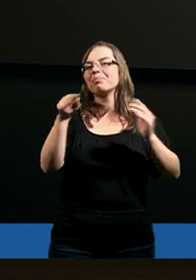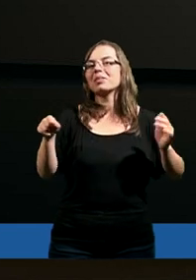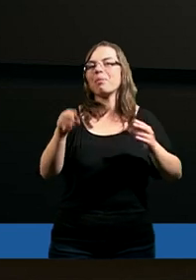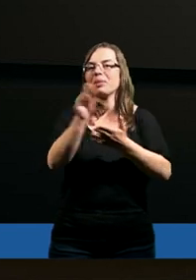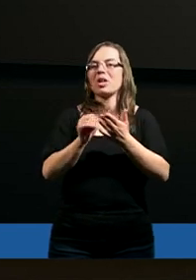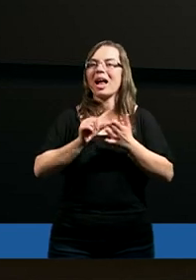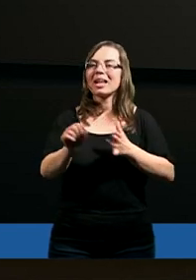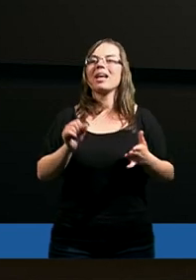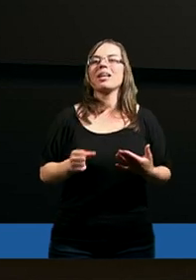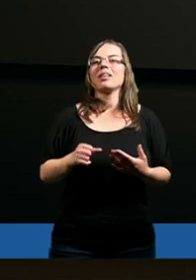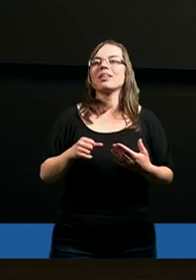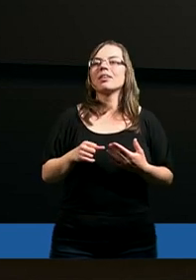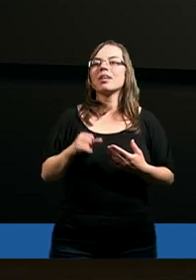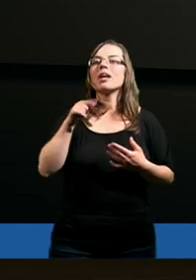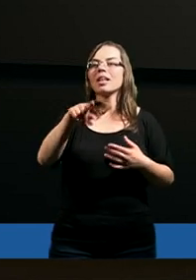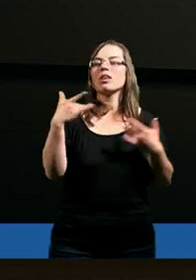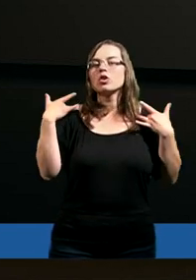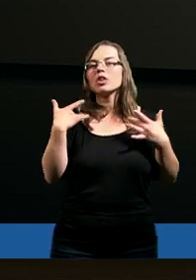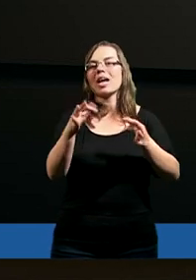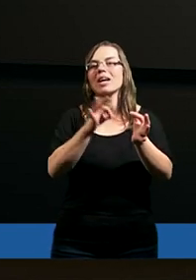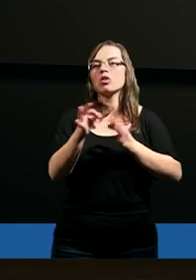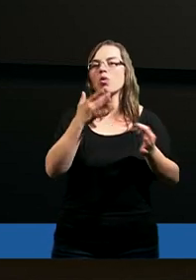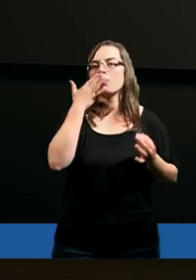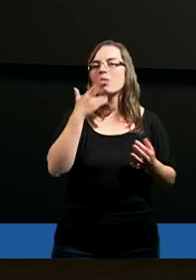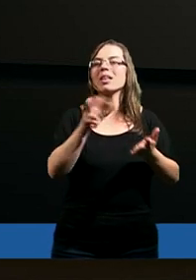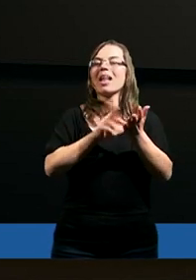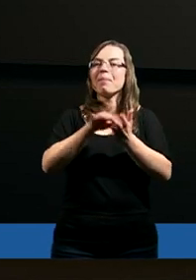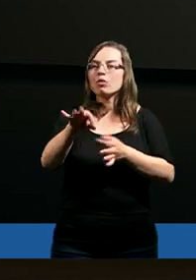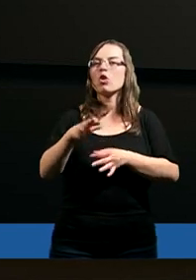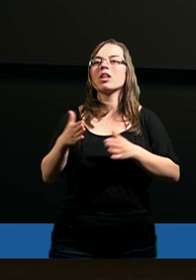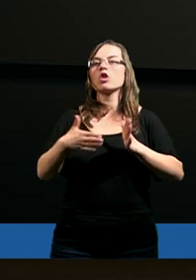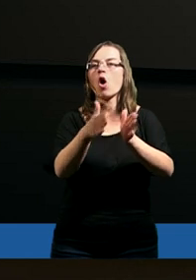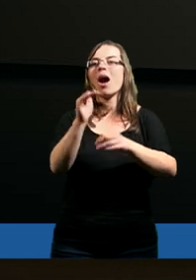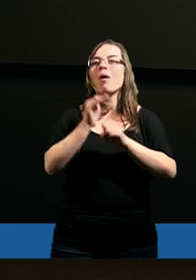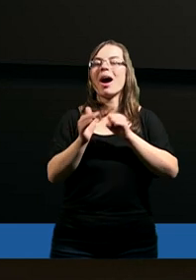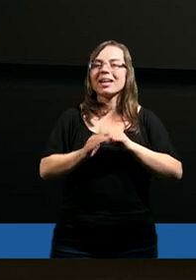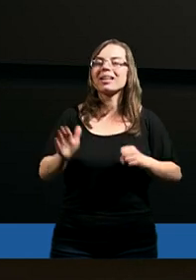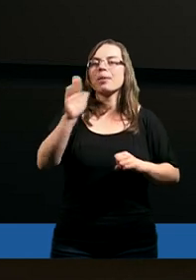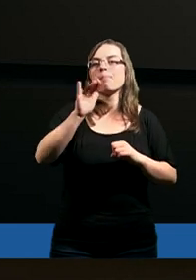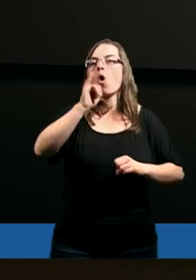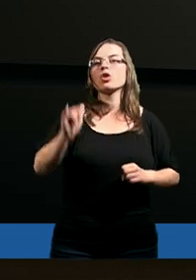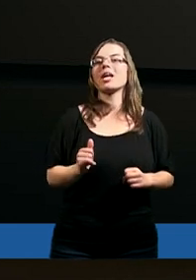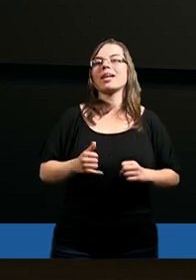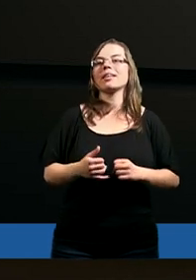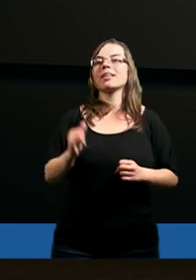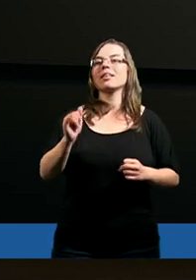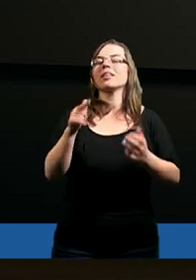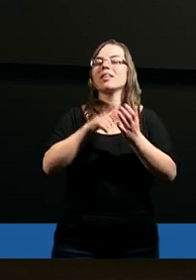jest to droga na pewno sprawiedliwego życia, ale na pewno jest to droga łaski Bożej, Bożego przebaczenia